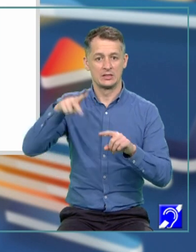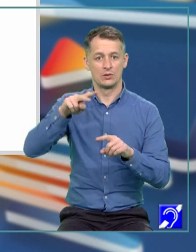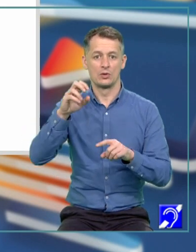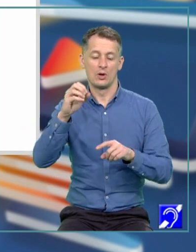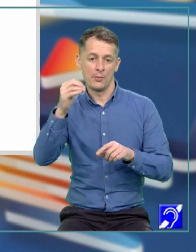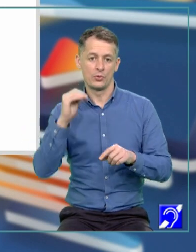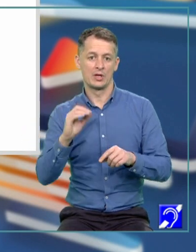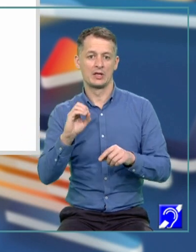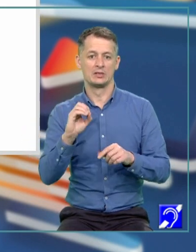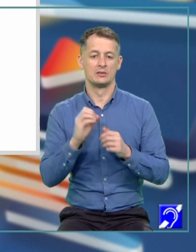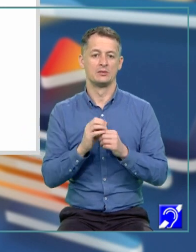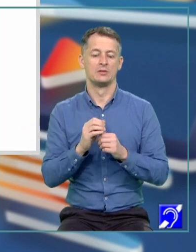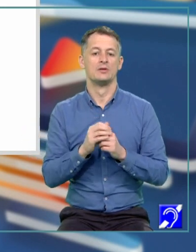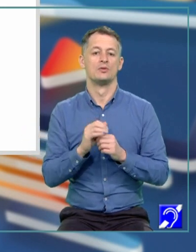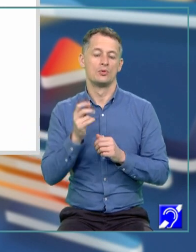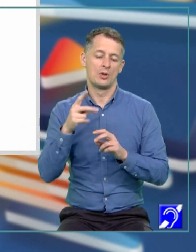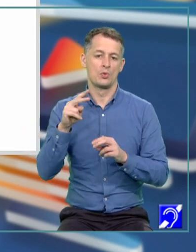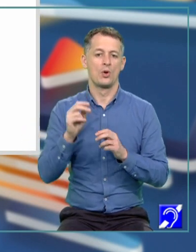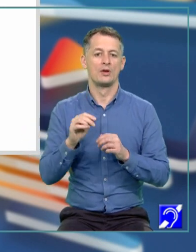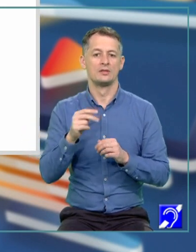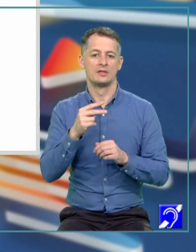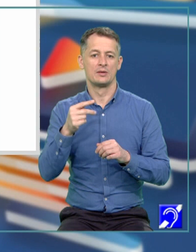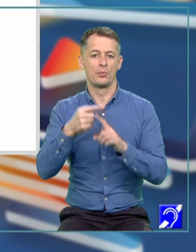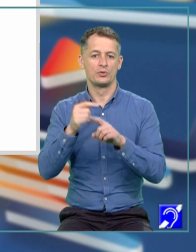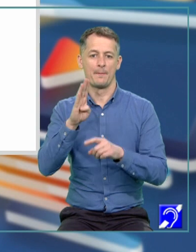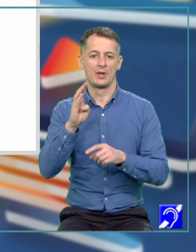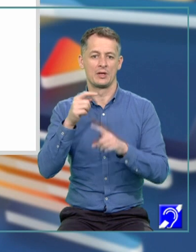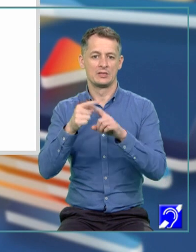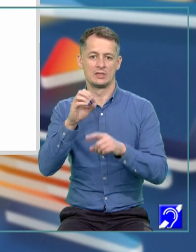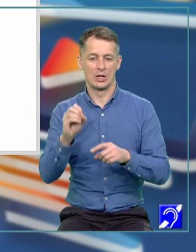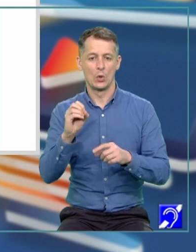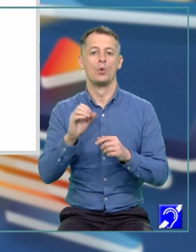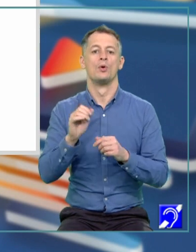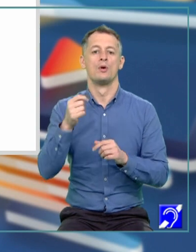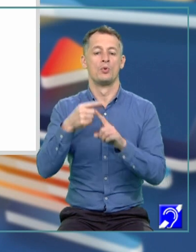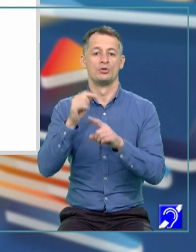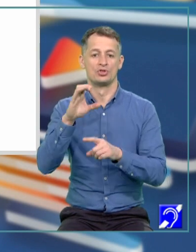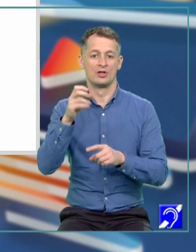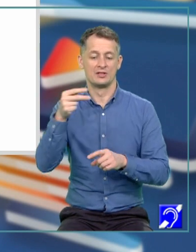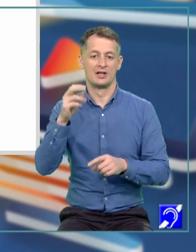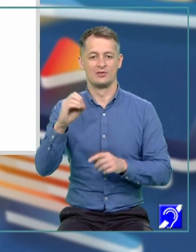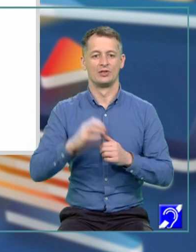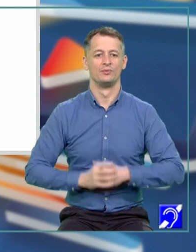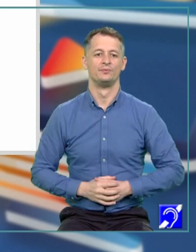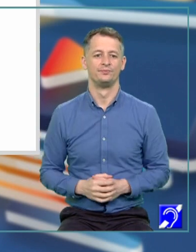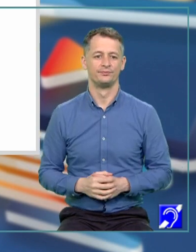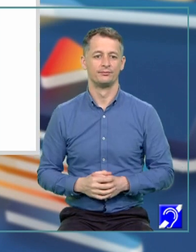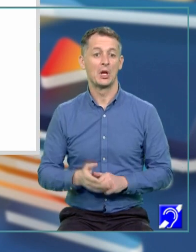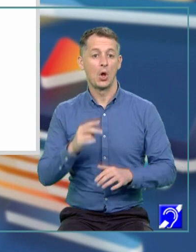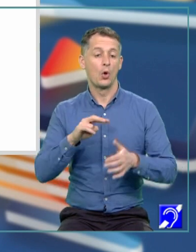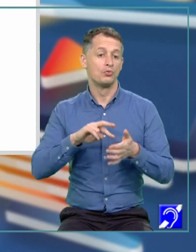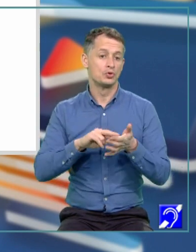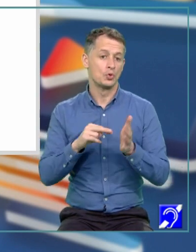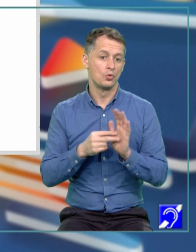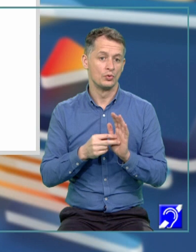BX0 plus C este egal cu 0. Cu alte cuvinte spunem că X0 verifică ecuația 1. O soluție a